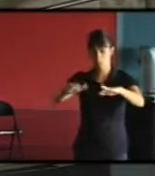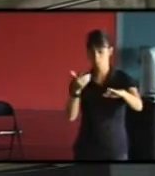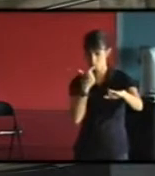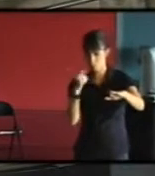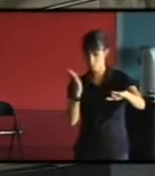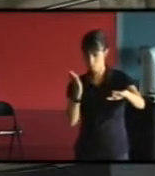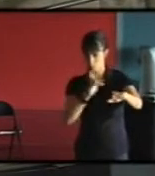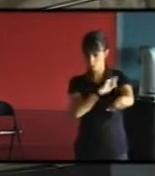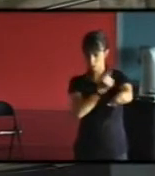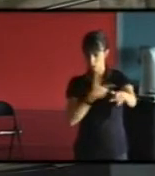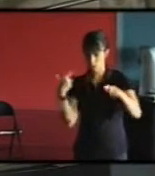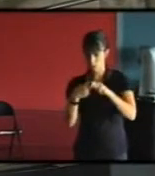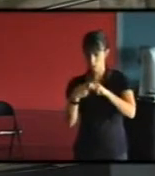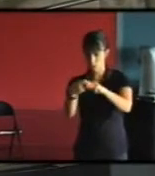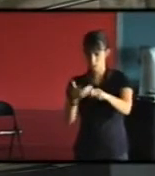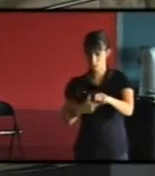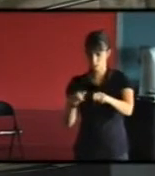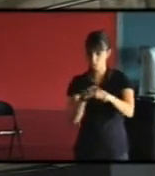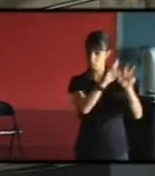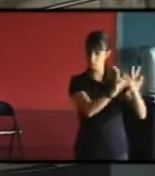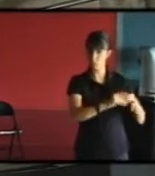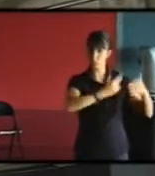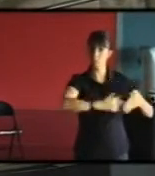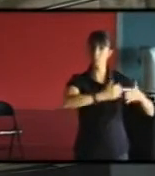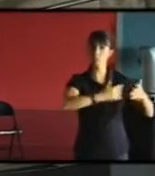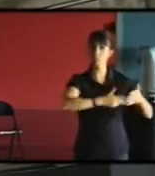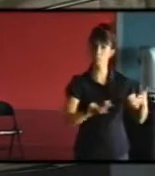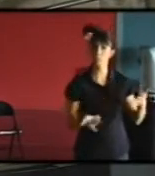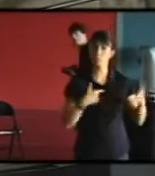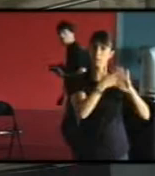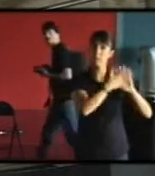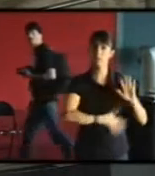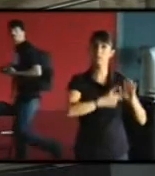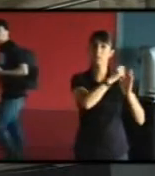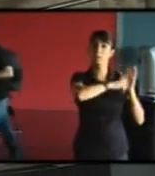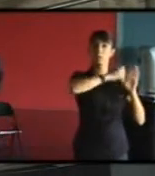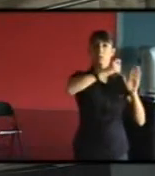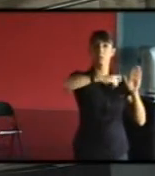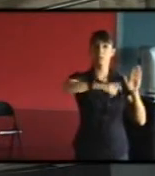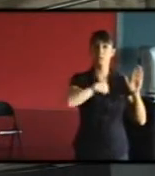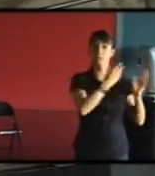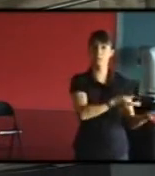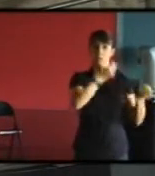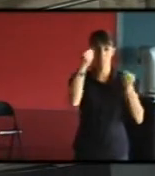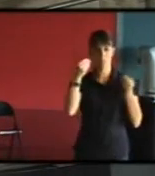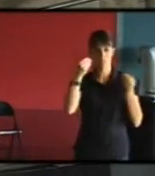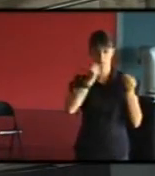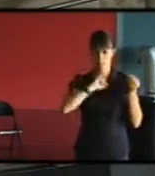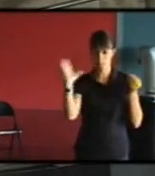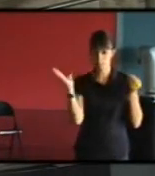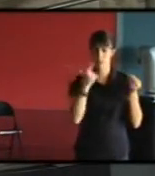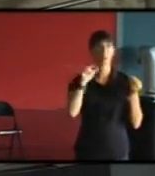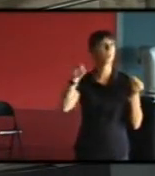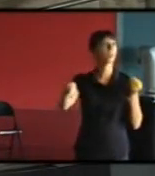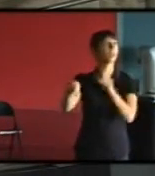l'aide de ce type de calcul, je vais pouvoir arriver derrière, à savoir où est-ce que j'ai un quartier sur lequel j'ai des personnes qui sont